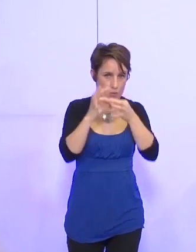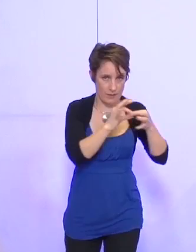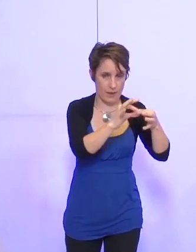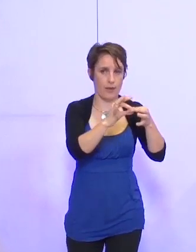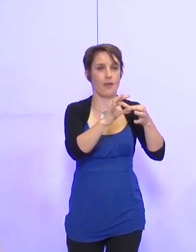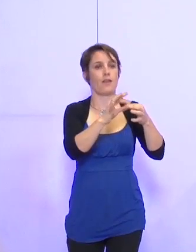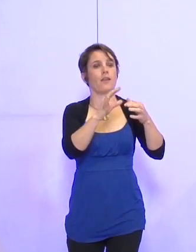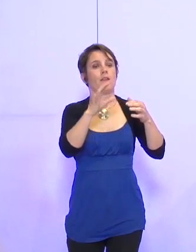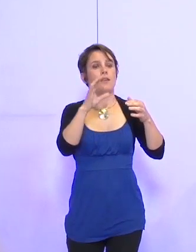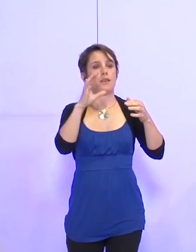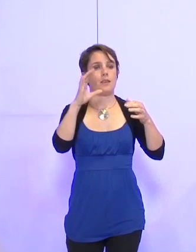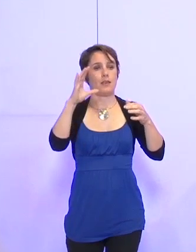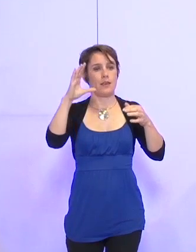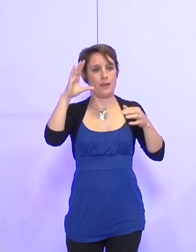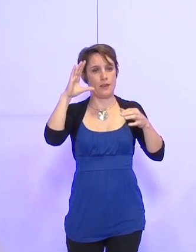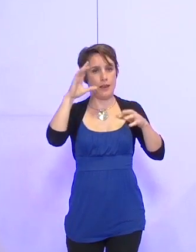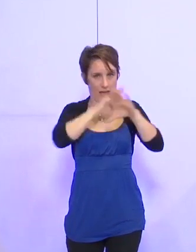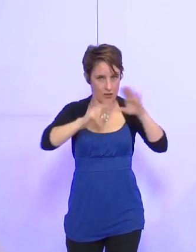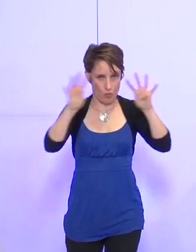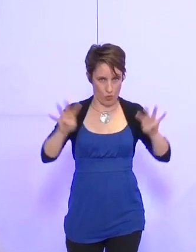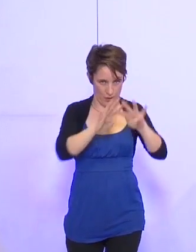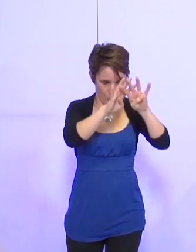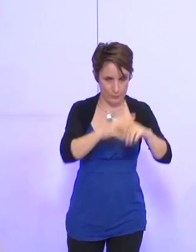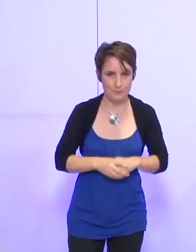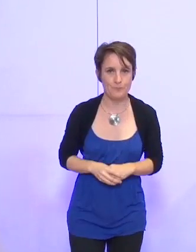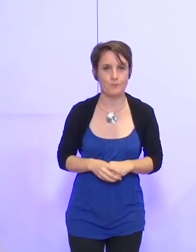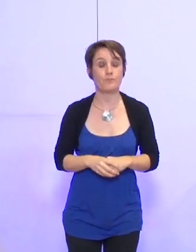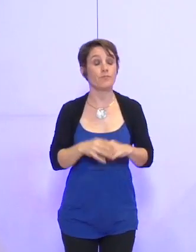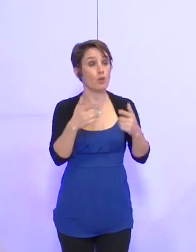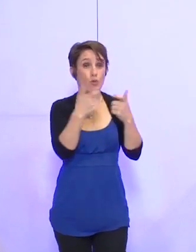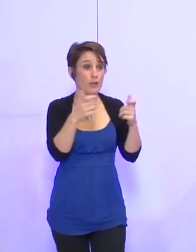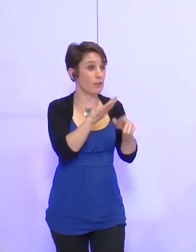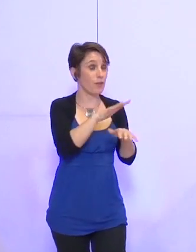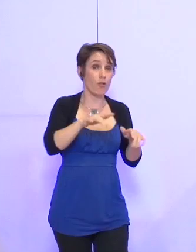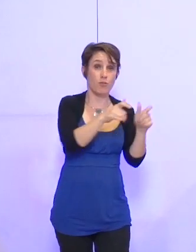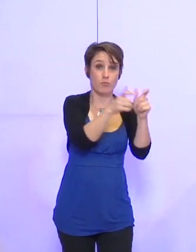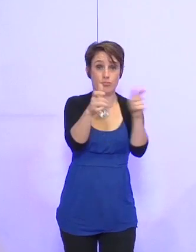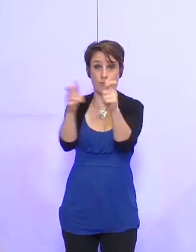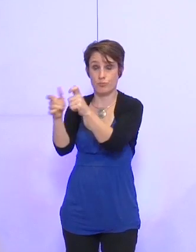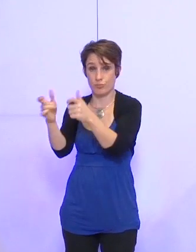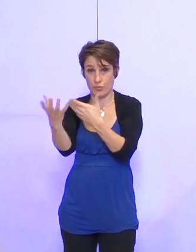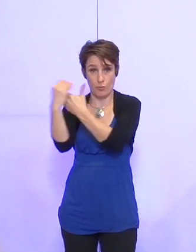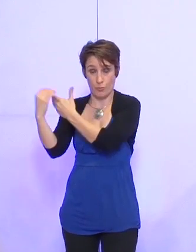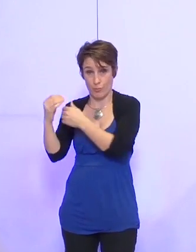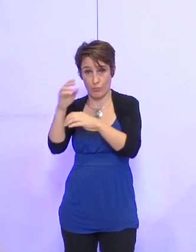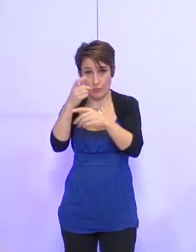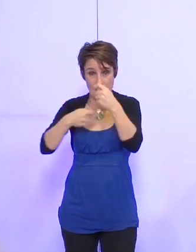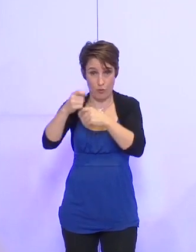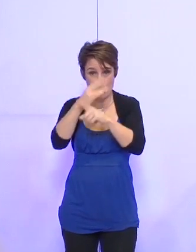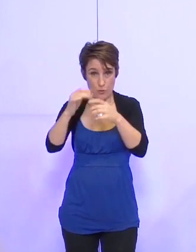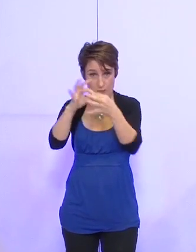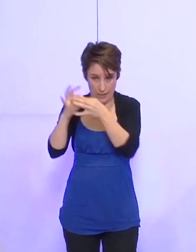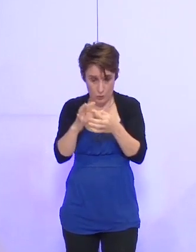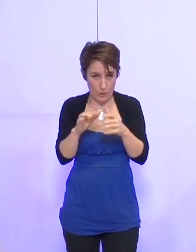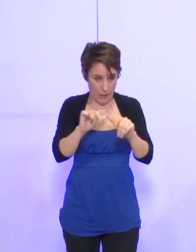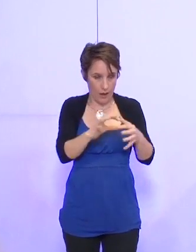contrat est de conduire des actions et projets qui associent l'ensemble des acteurs de l'économie sociale et solidaire de la région. Ce partenariat entre